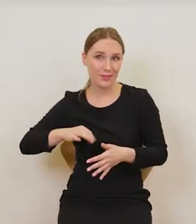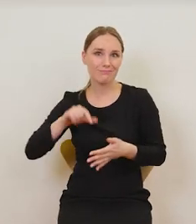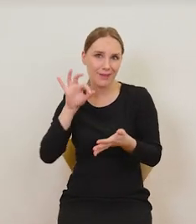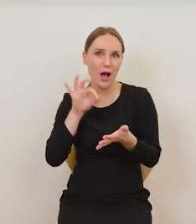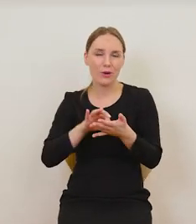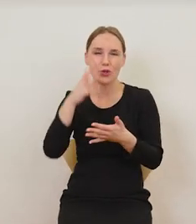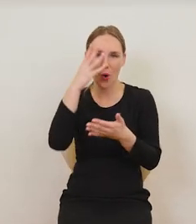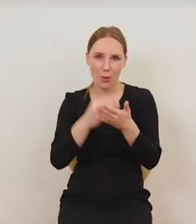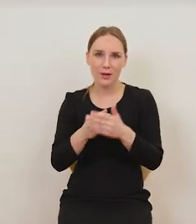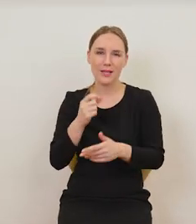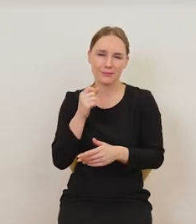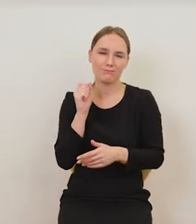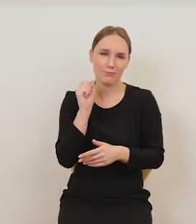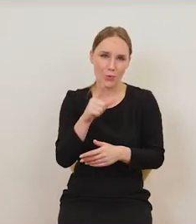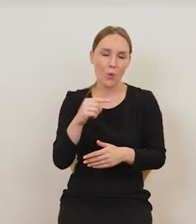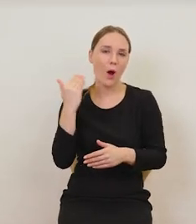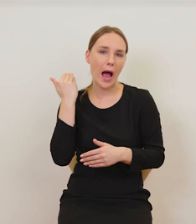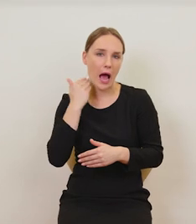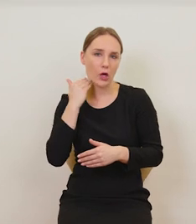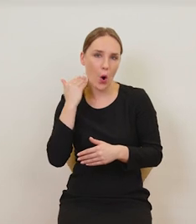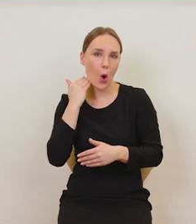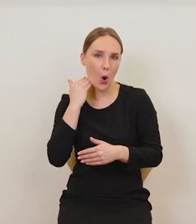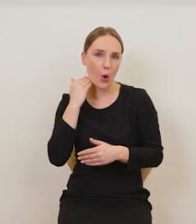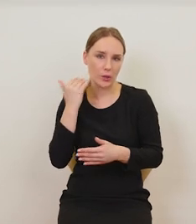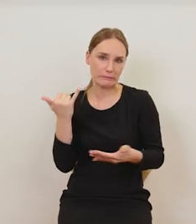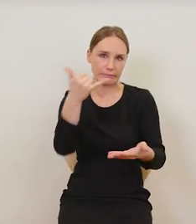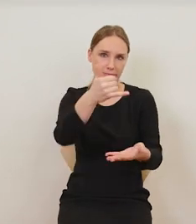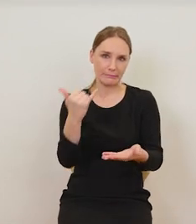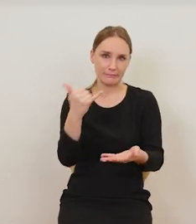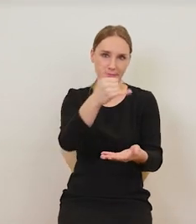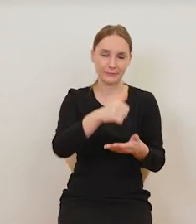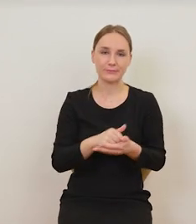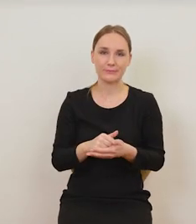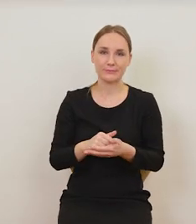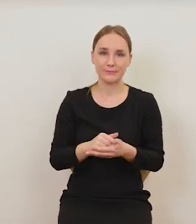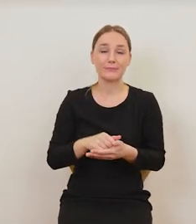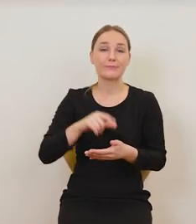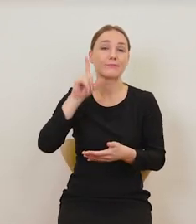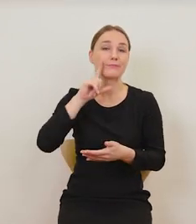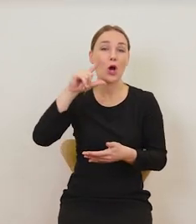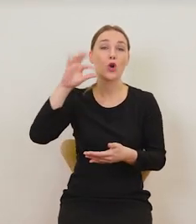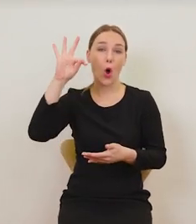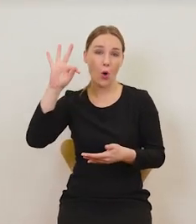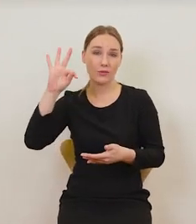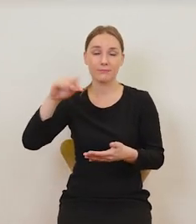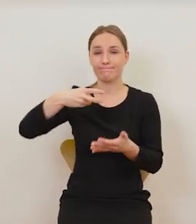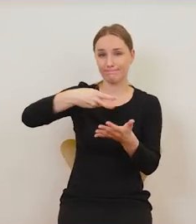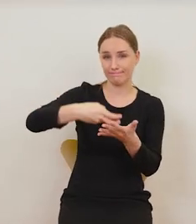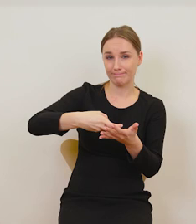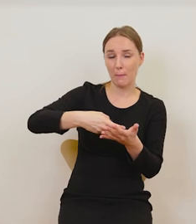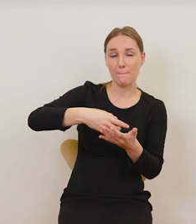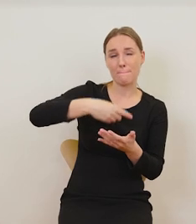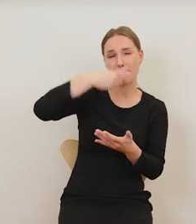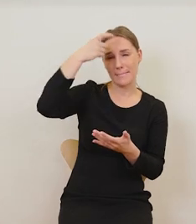upijają. Znowu pozycja półleżąca, Lot pijany,